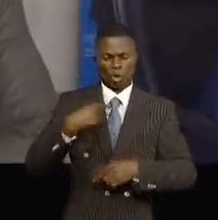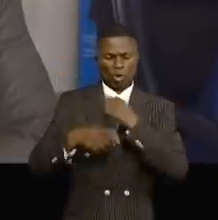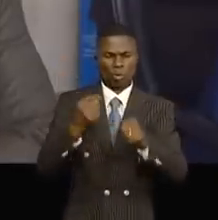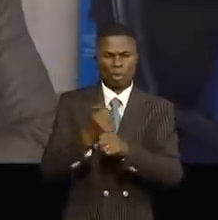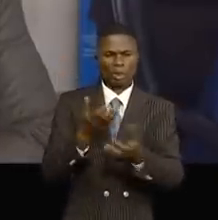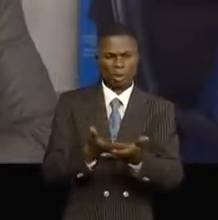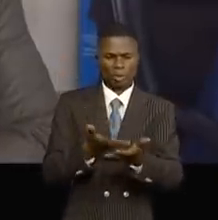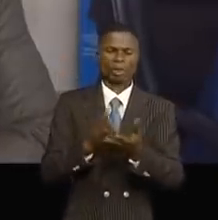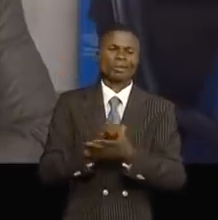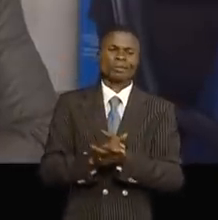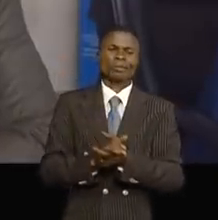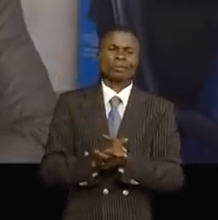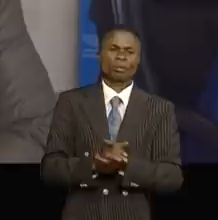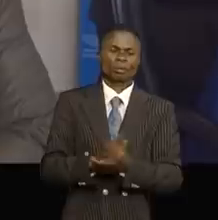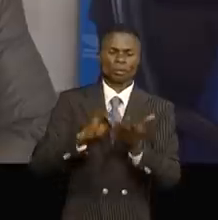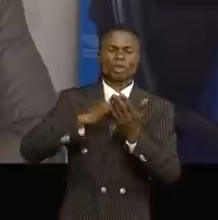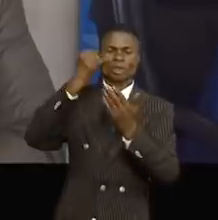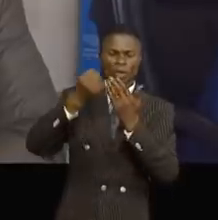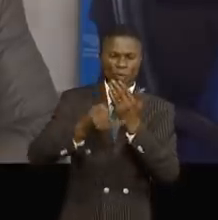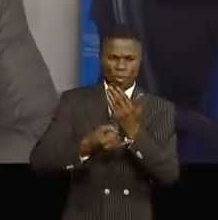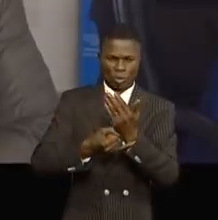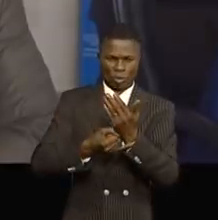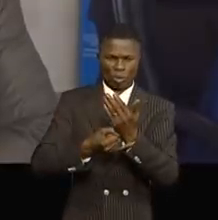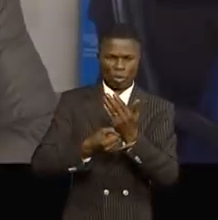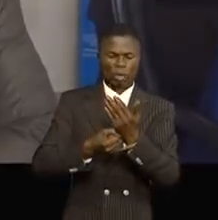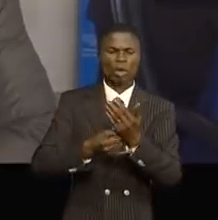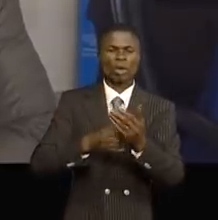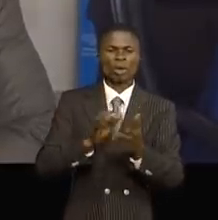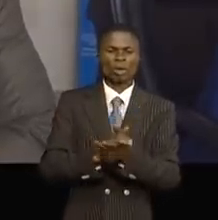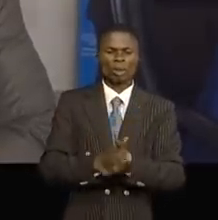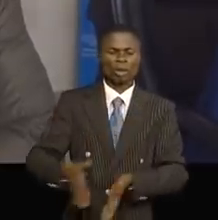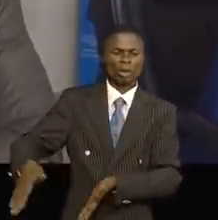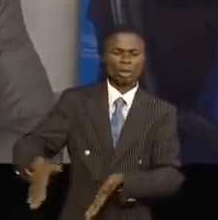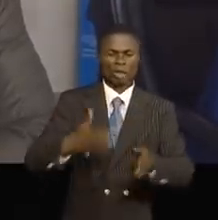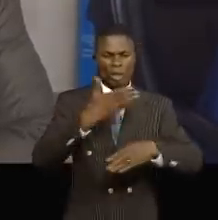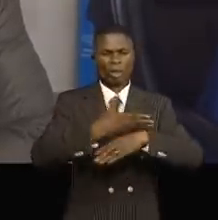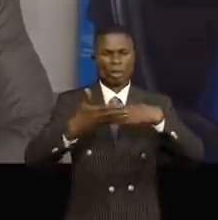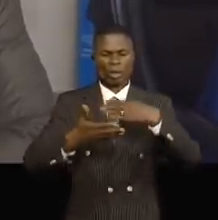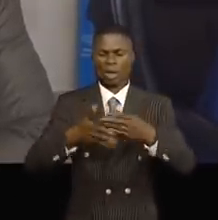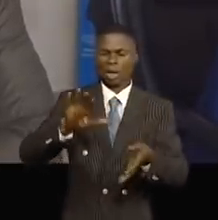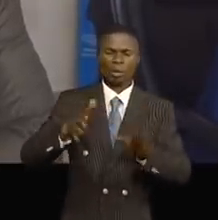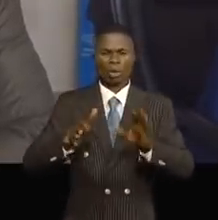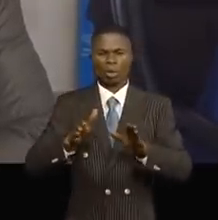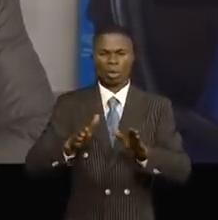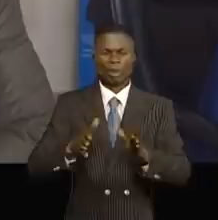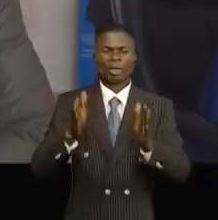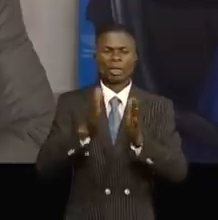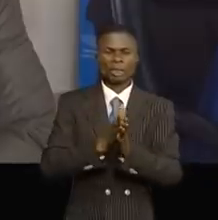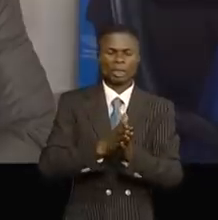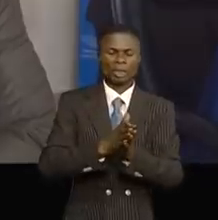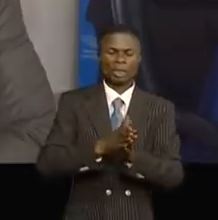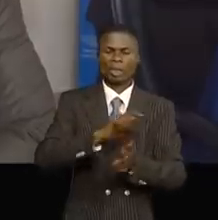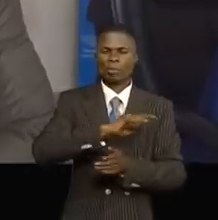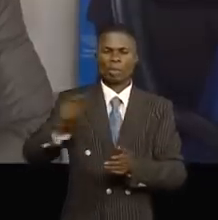L'ouverture du projet comprendra la construction au minimum d'une norme de